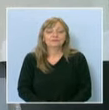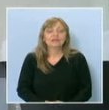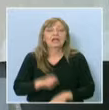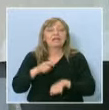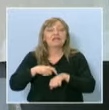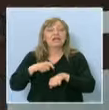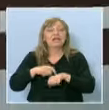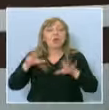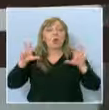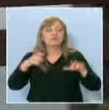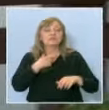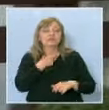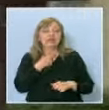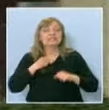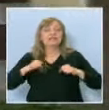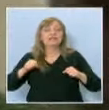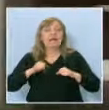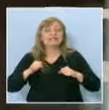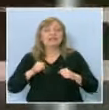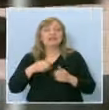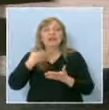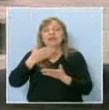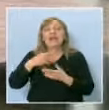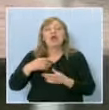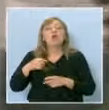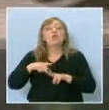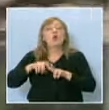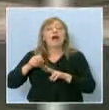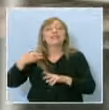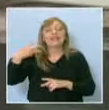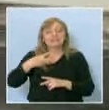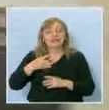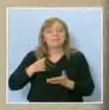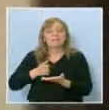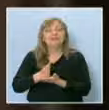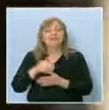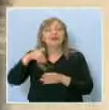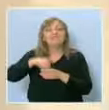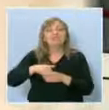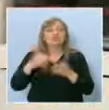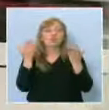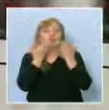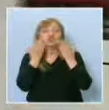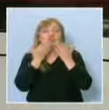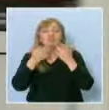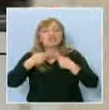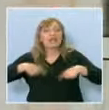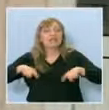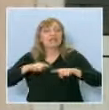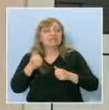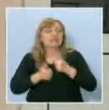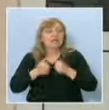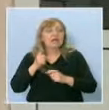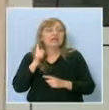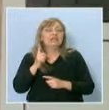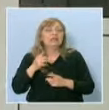Дария Дамянова е осмокласничка от гимназията с преподаване на чужди язици Йоанна Екзърх. Преминала е през вътрешно училищния кръг на състезанието, в което участваха над